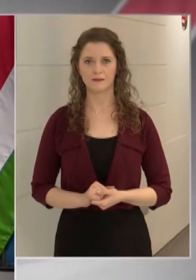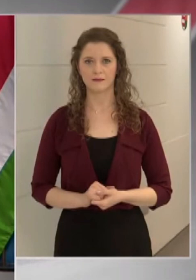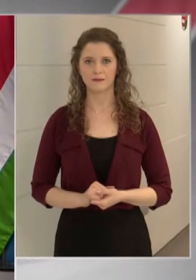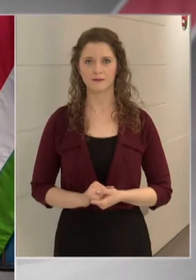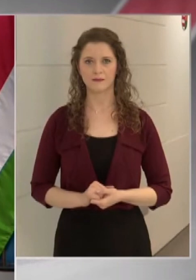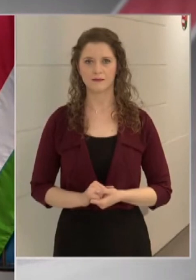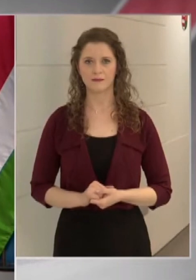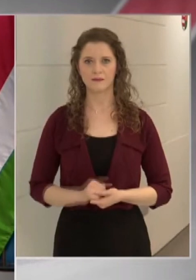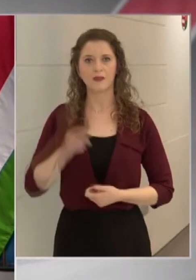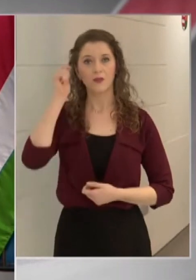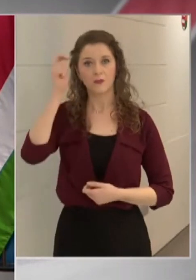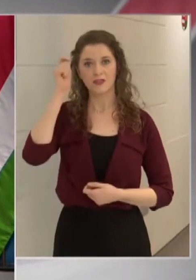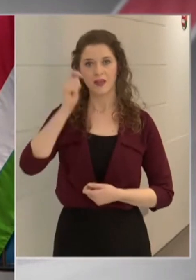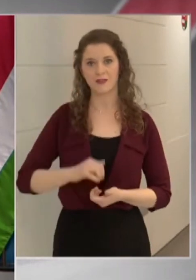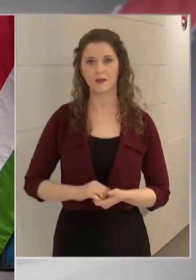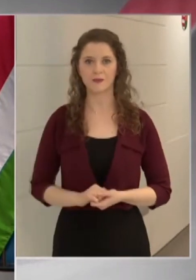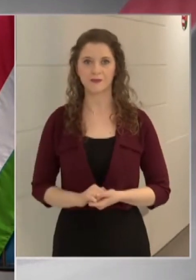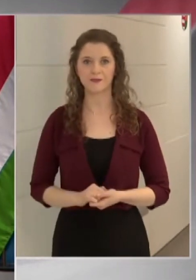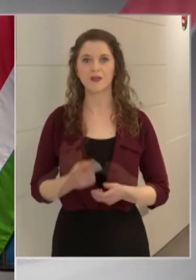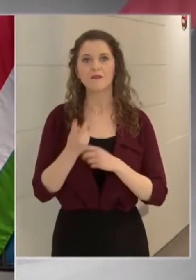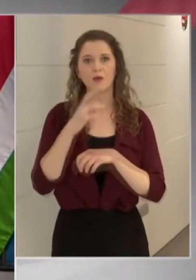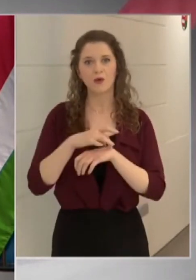a 80 év felettieknek pedig több mint 90%-a átoltott.